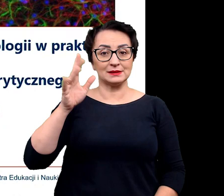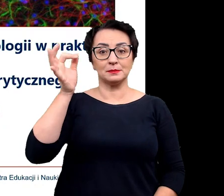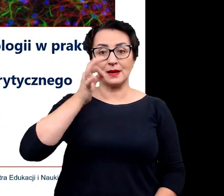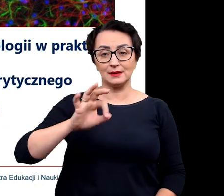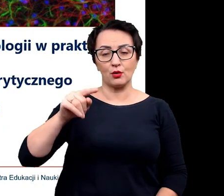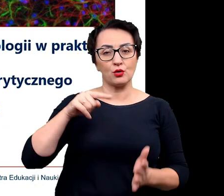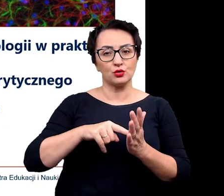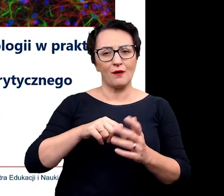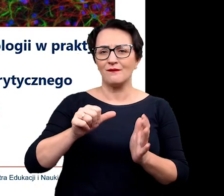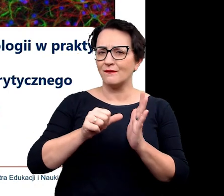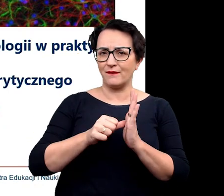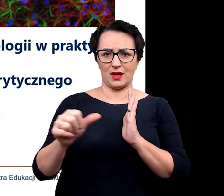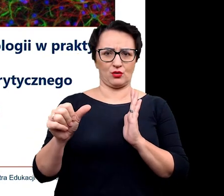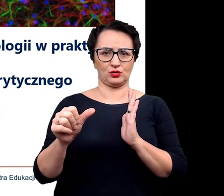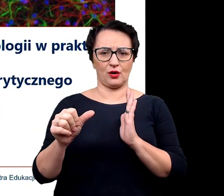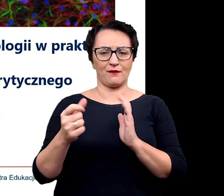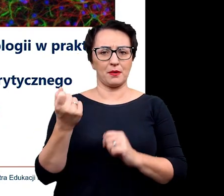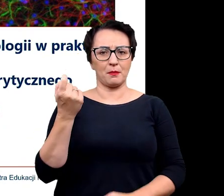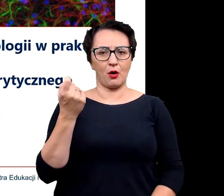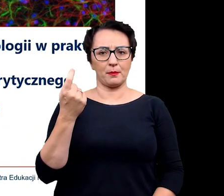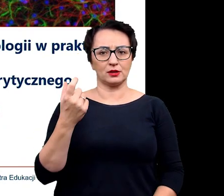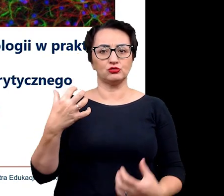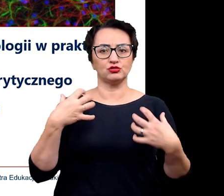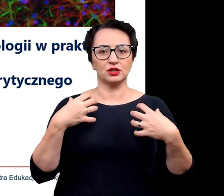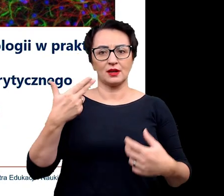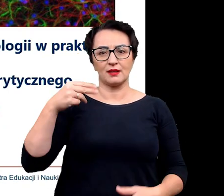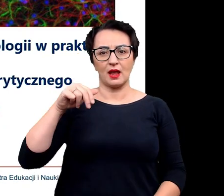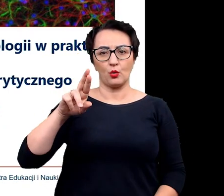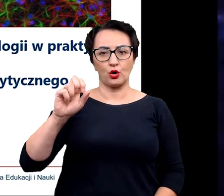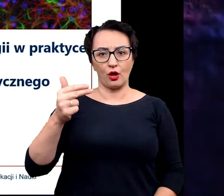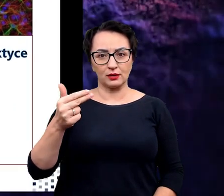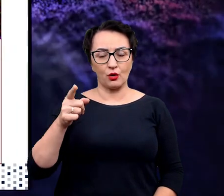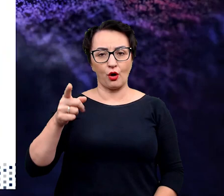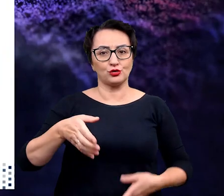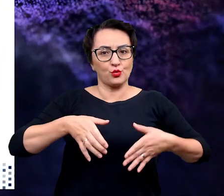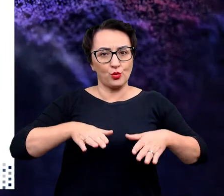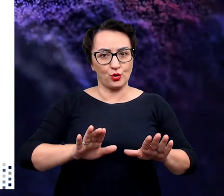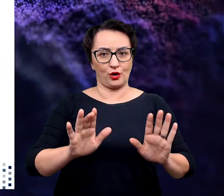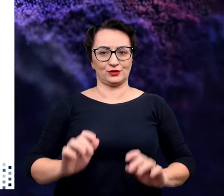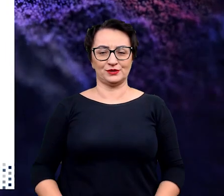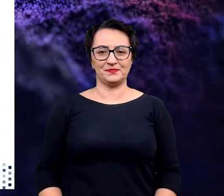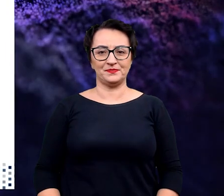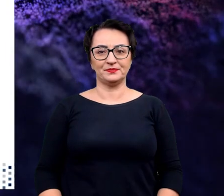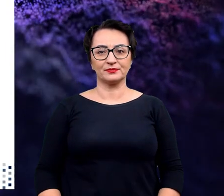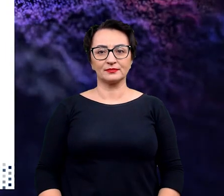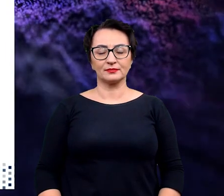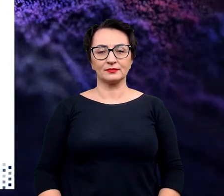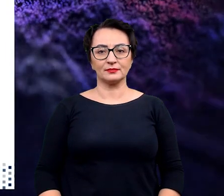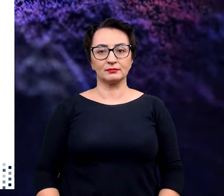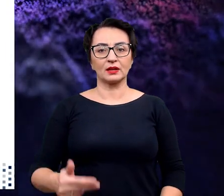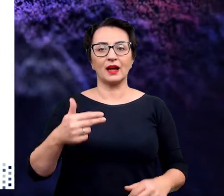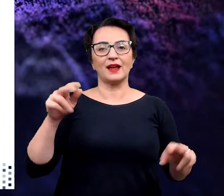a w szczególności do takiego bardzo wyjątkowego momentu z życia neuronu, kiedy on się rodzi.